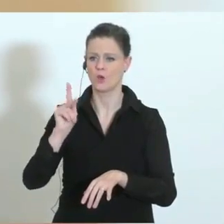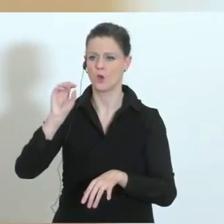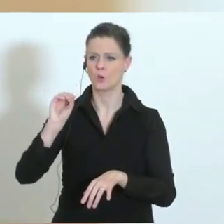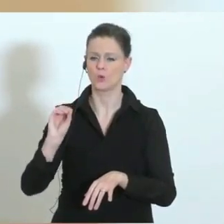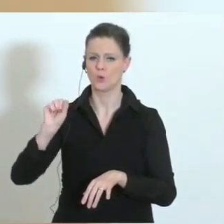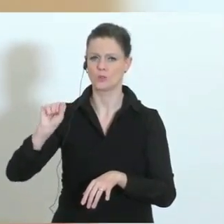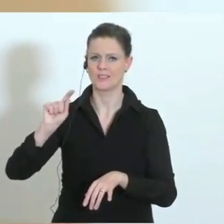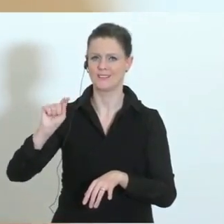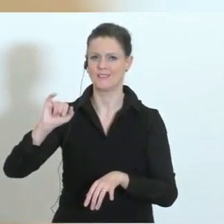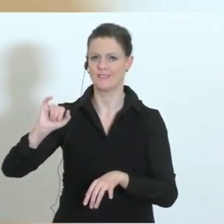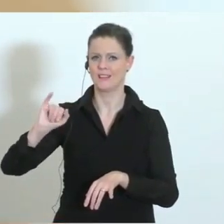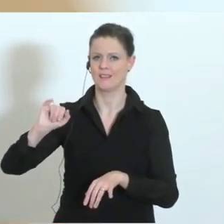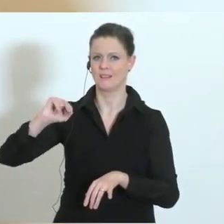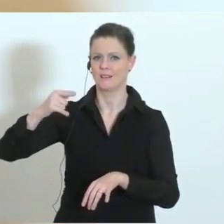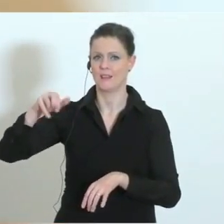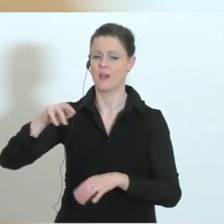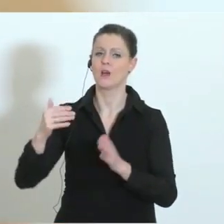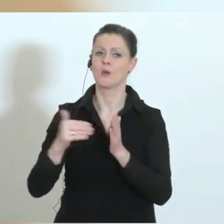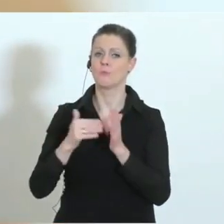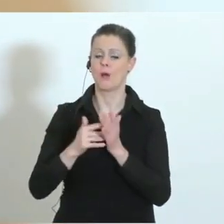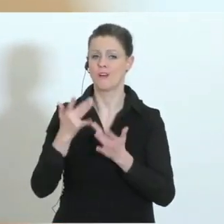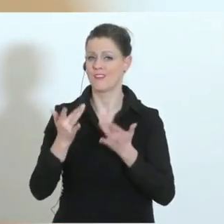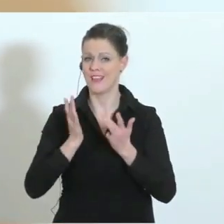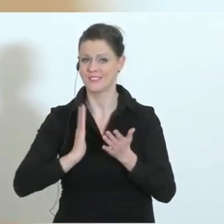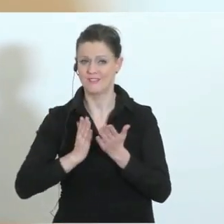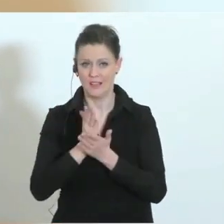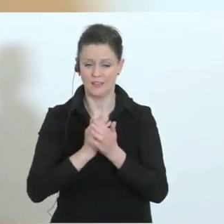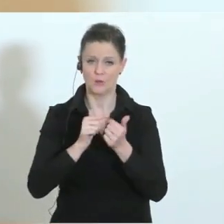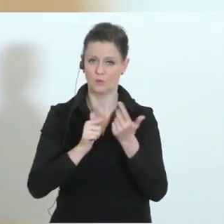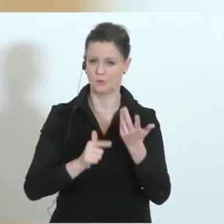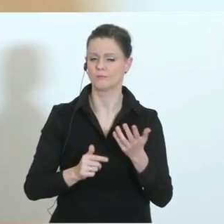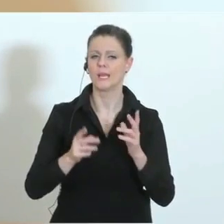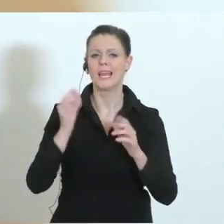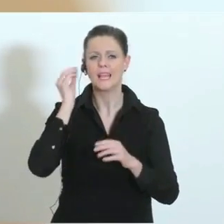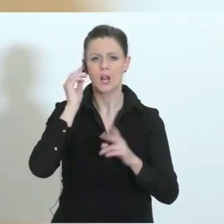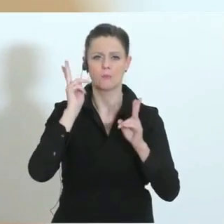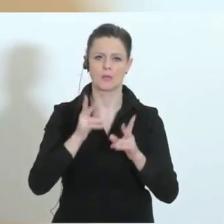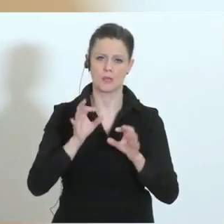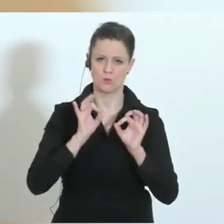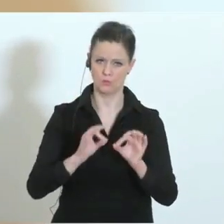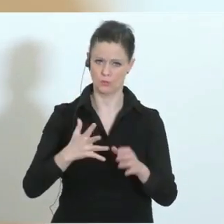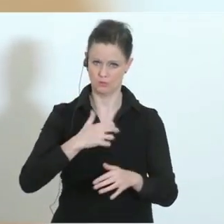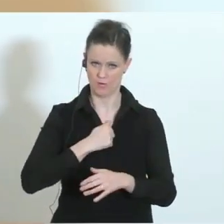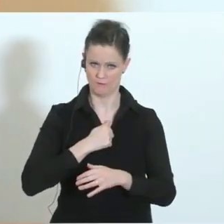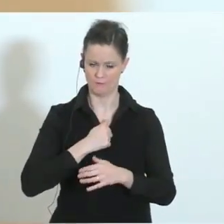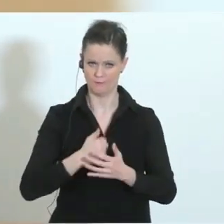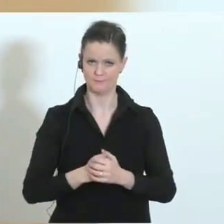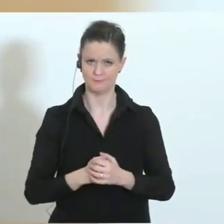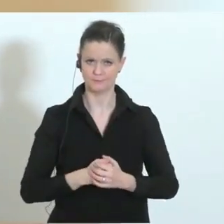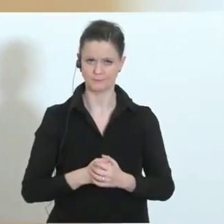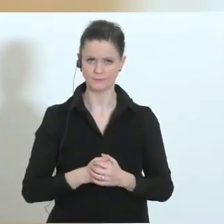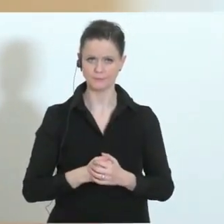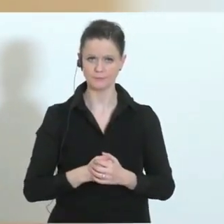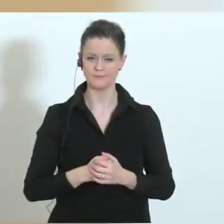und Zivildiener zum Beispiel brauchen. Ich glaube, dass wir auch das gut schaffen werden. Was die Abriegelungen